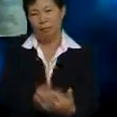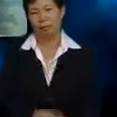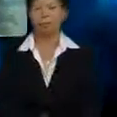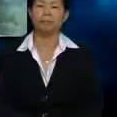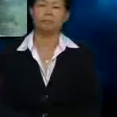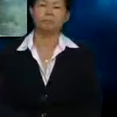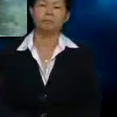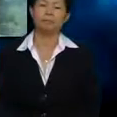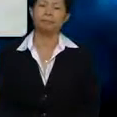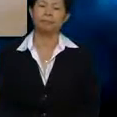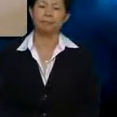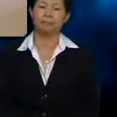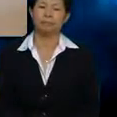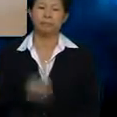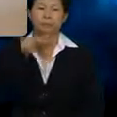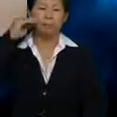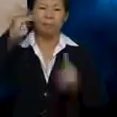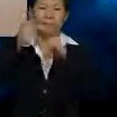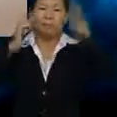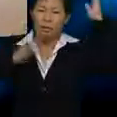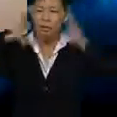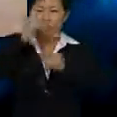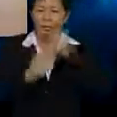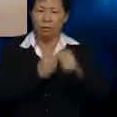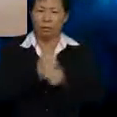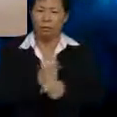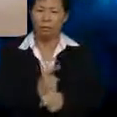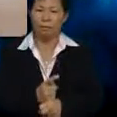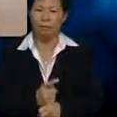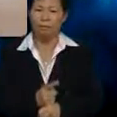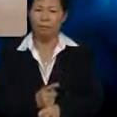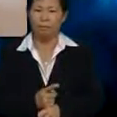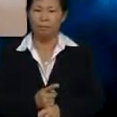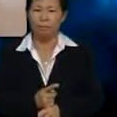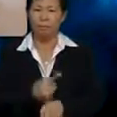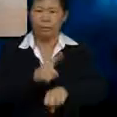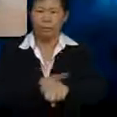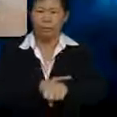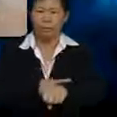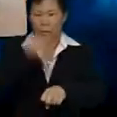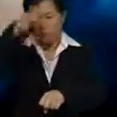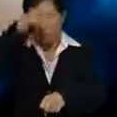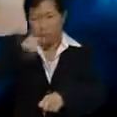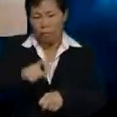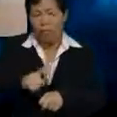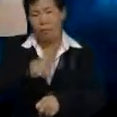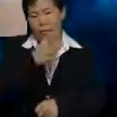Mak kena balik juga Misa Masa-masa Masa macam inilah Abah perlukan mak